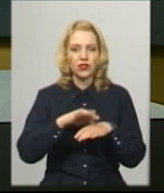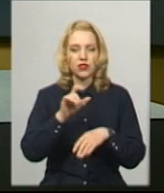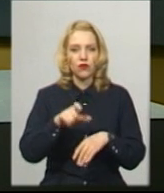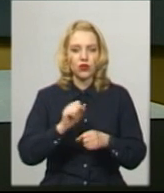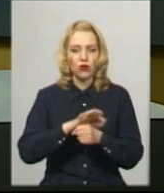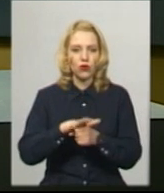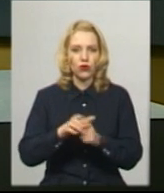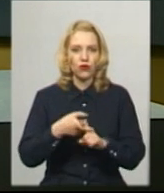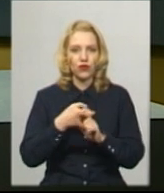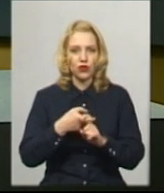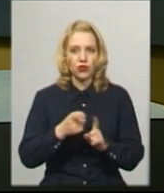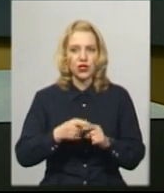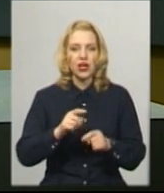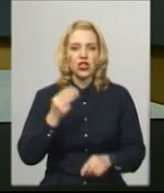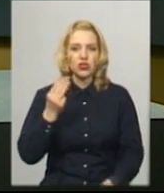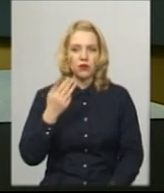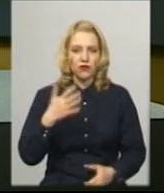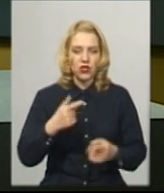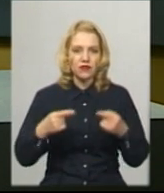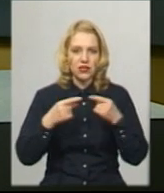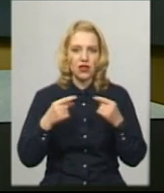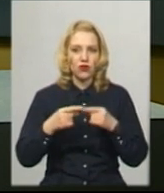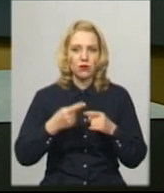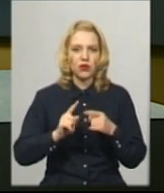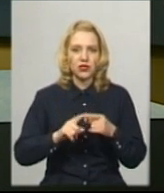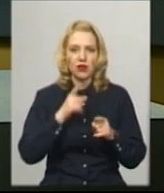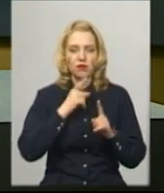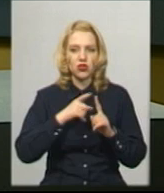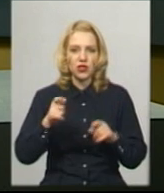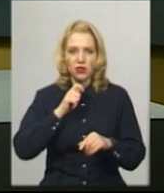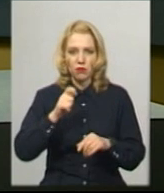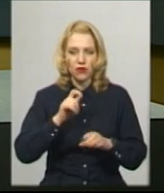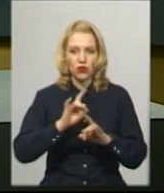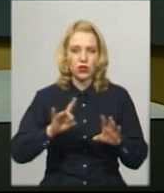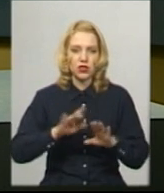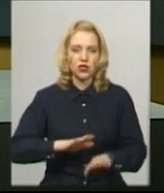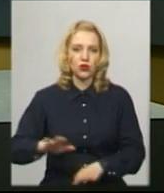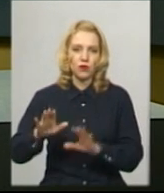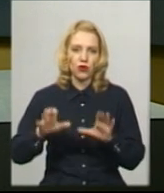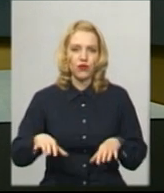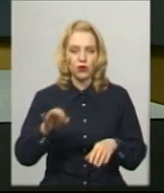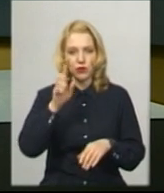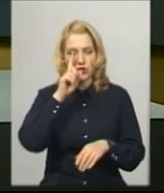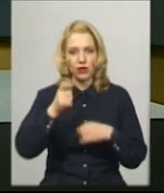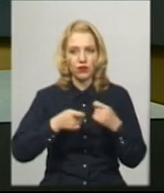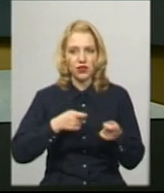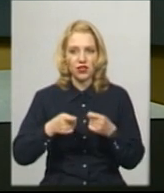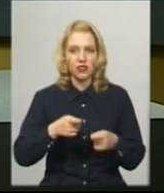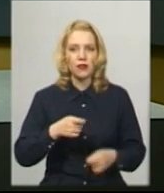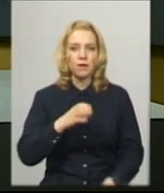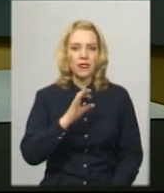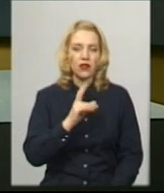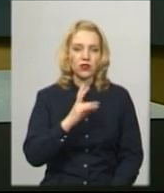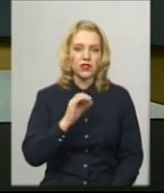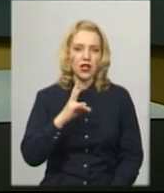коронавірус, шепетівчанином встановили. Про це під час брифінгу розповіла заступниця голови Хмельницької облдержадміністрації Оксана